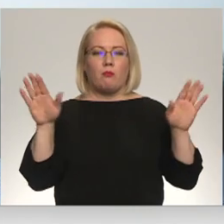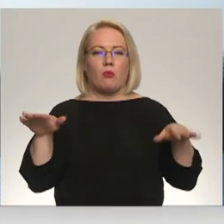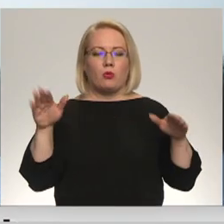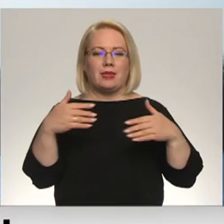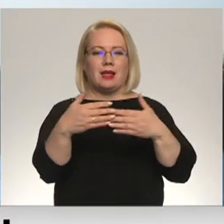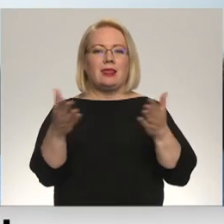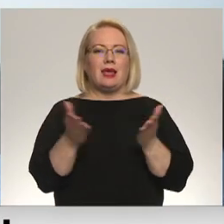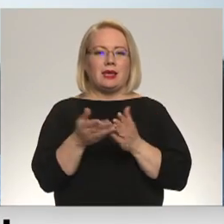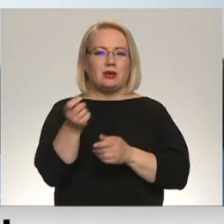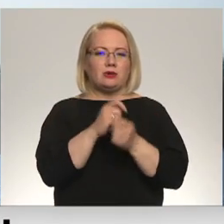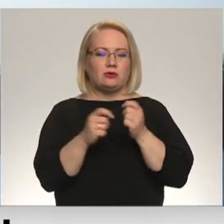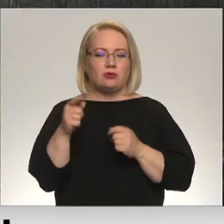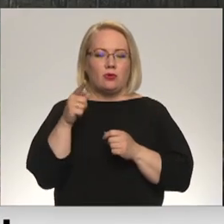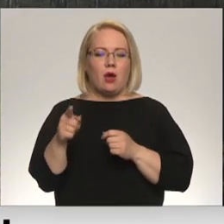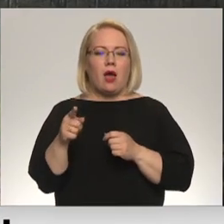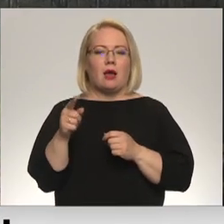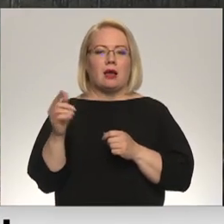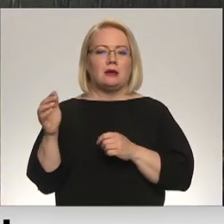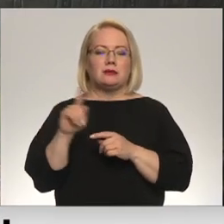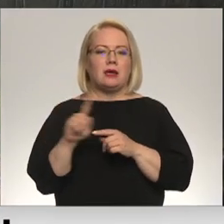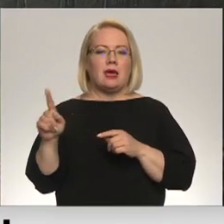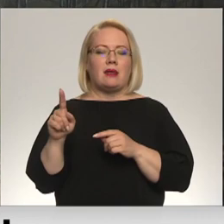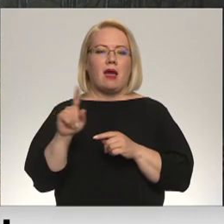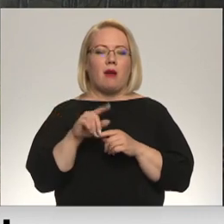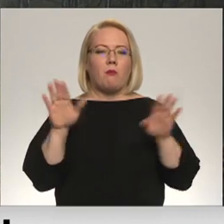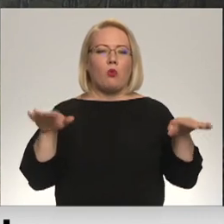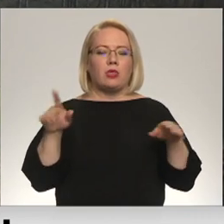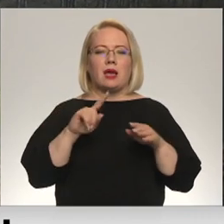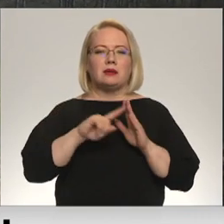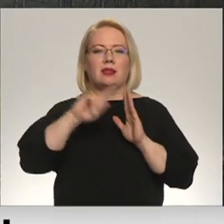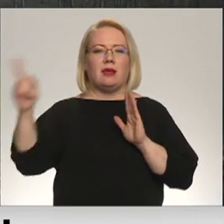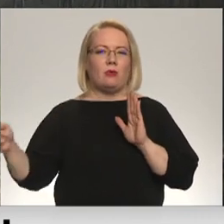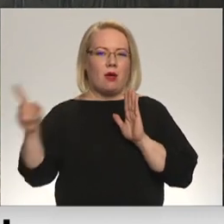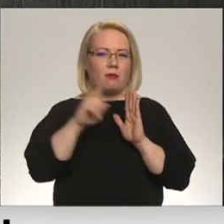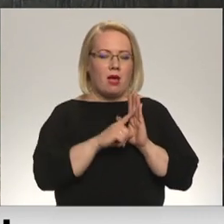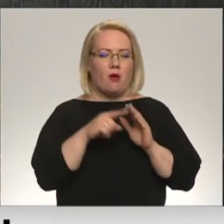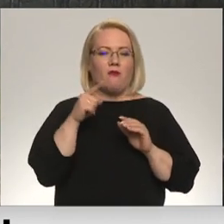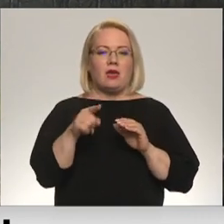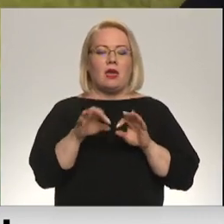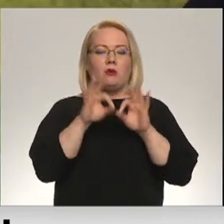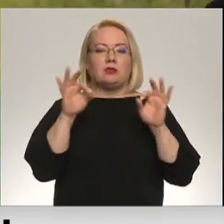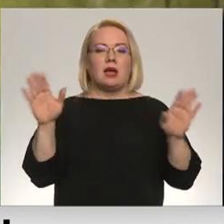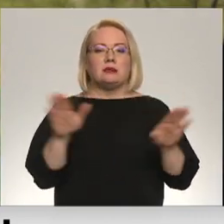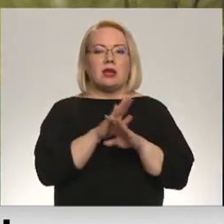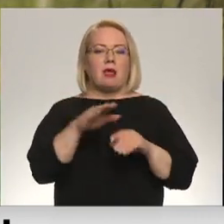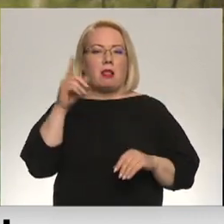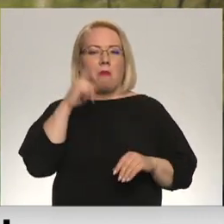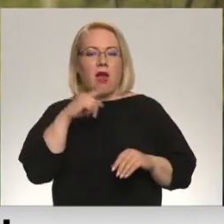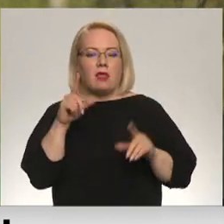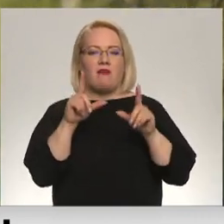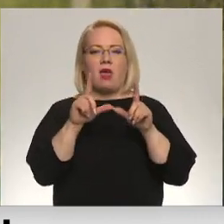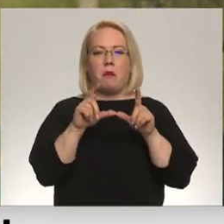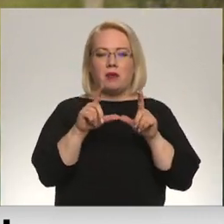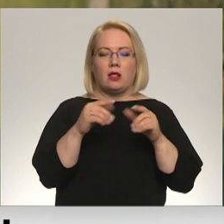pakāpeniski atlidos Latviju. Tie putni, kas jau sāka dziedāt martā vai aprīļa sākumā šobrīd pat māja ierakstos,